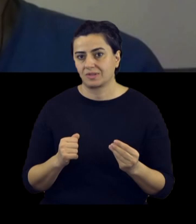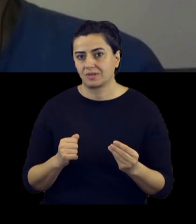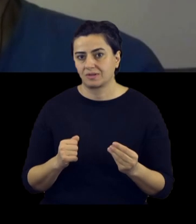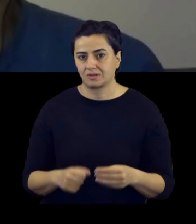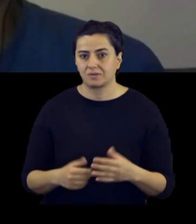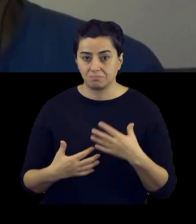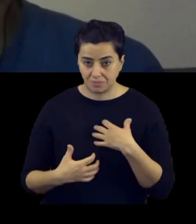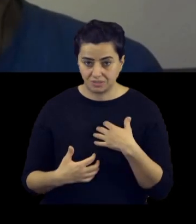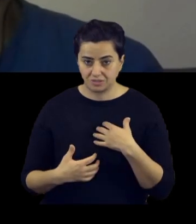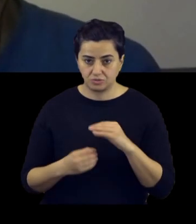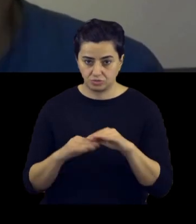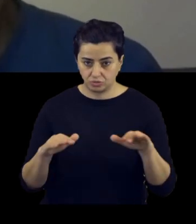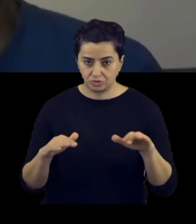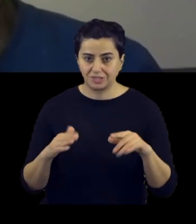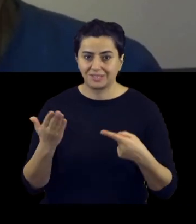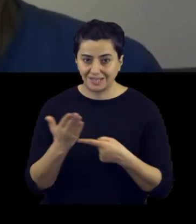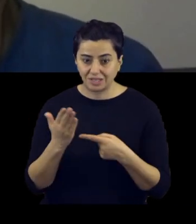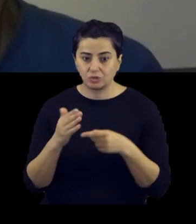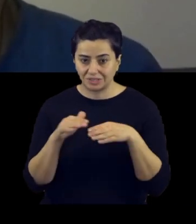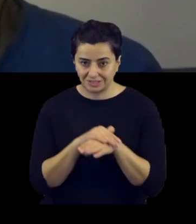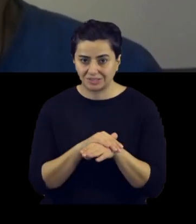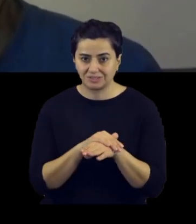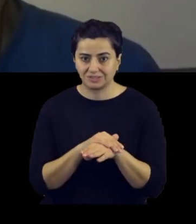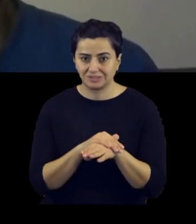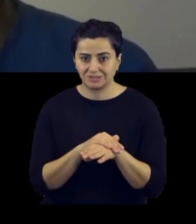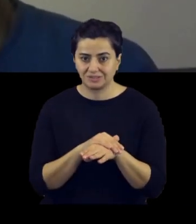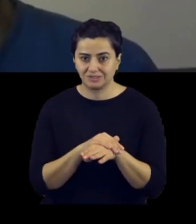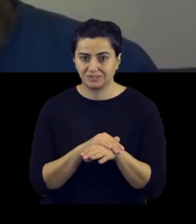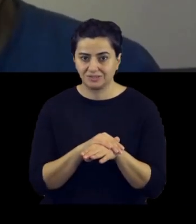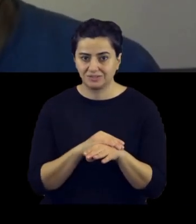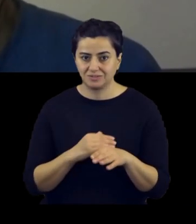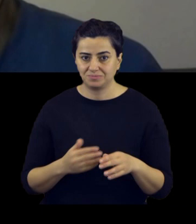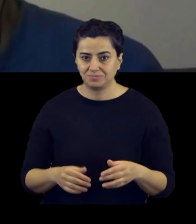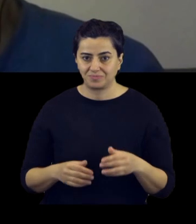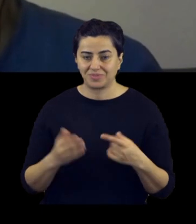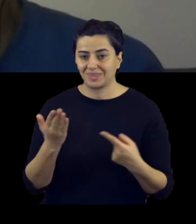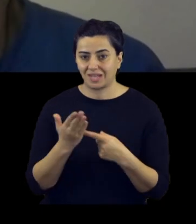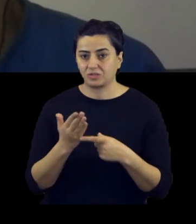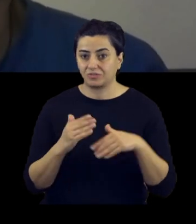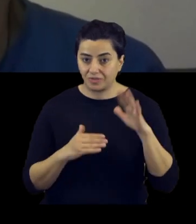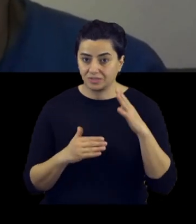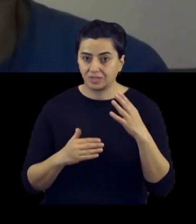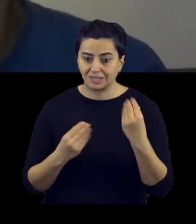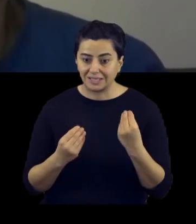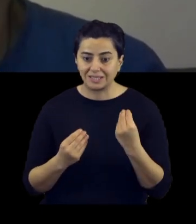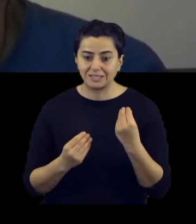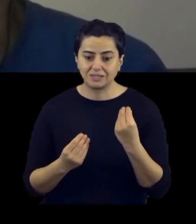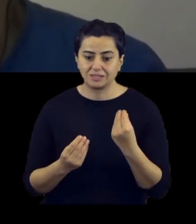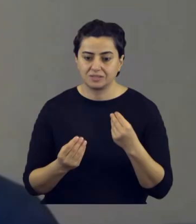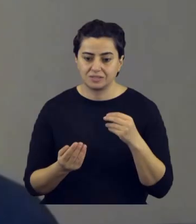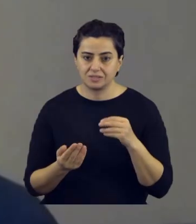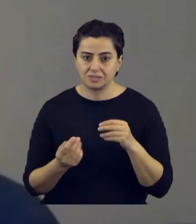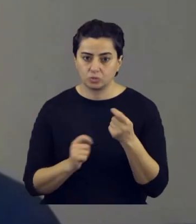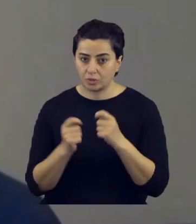yani bence çocuklar teknolojiye girerse o zaman teknoloji daha çok iyiye kullanılmaya